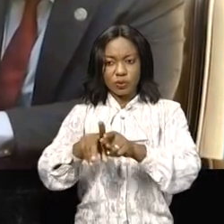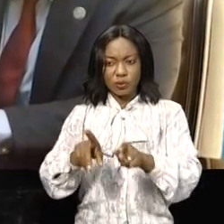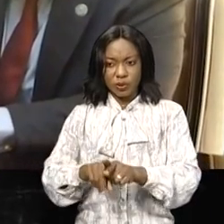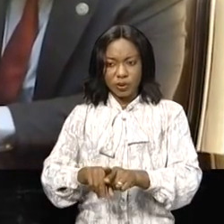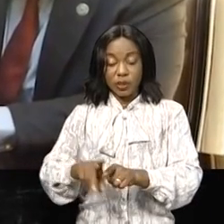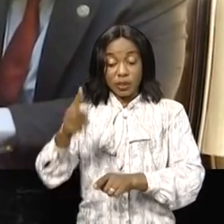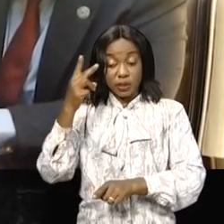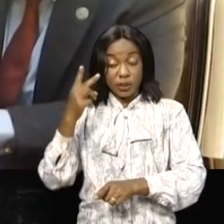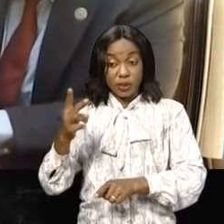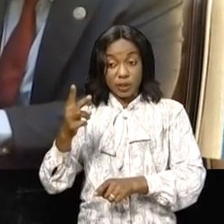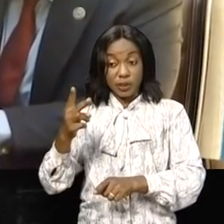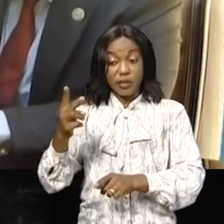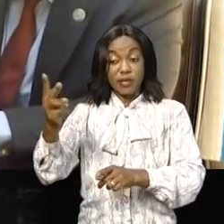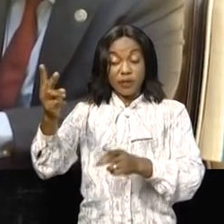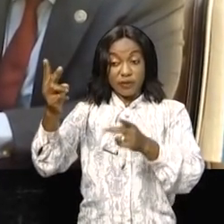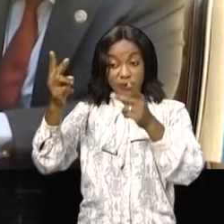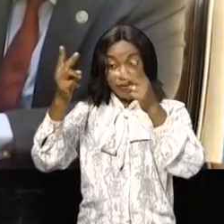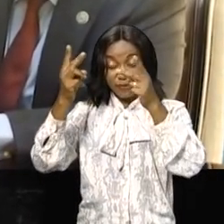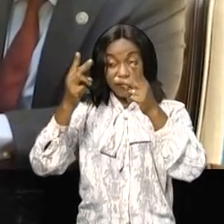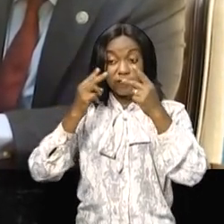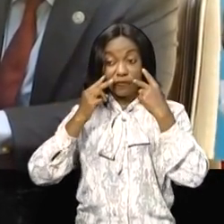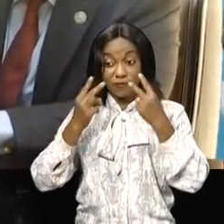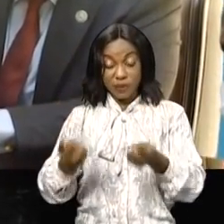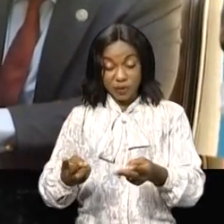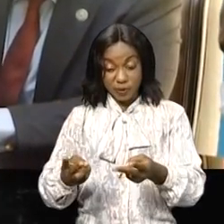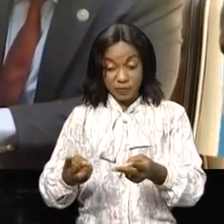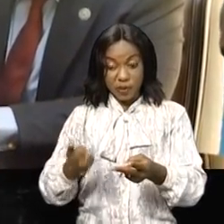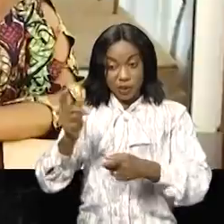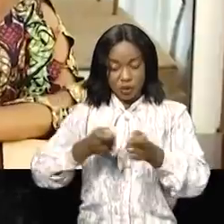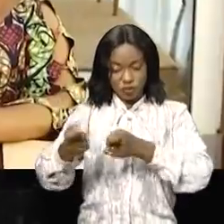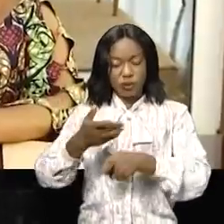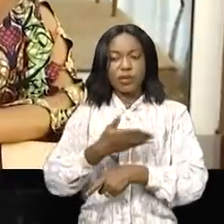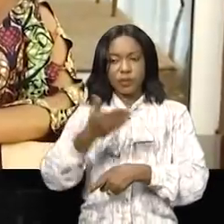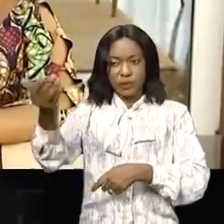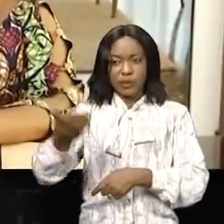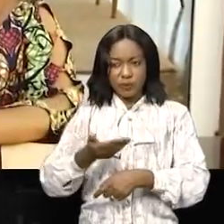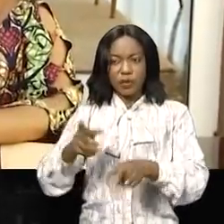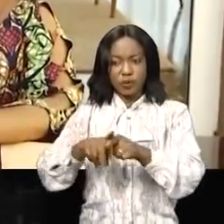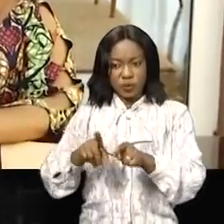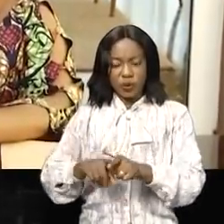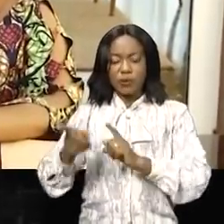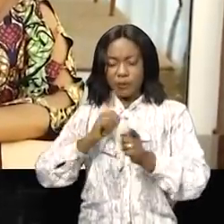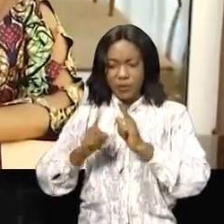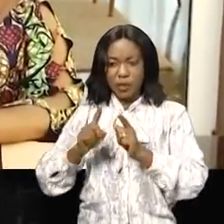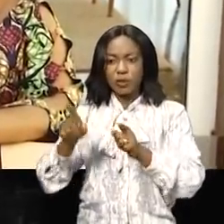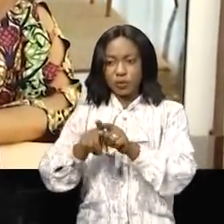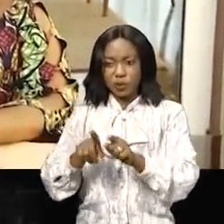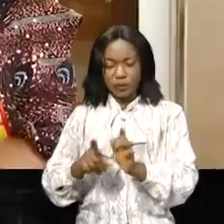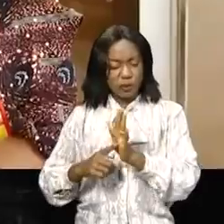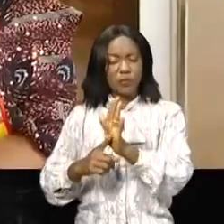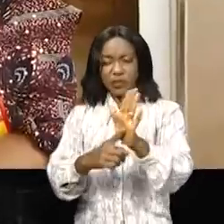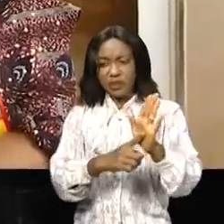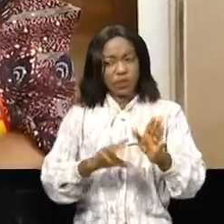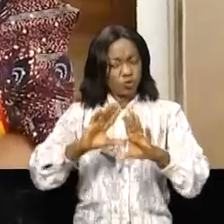récents massacres ont été reçus par le chef de l'État Félix Antoine à qui ils ont d'entrée de jeu présenté une situation